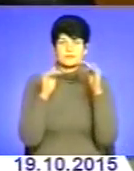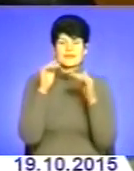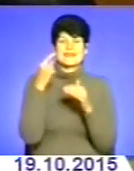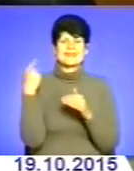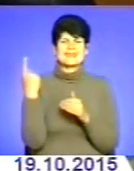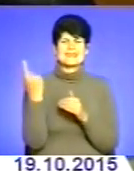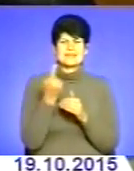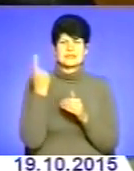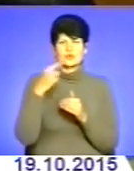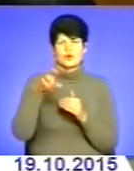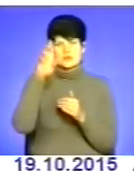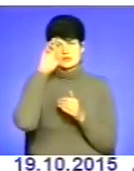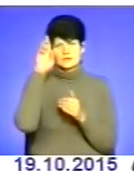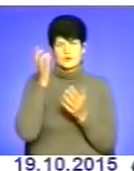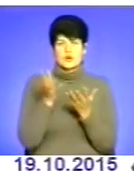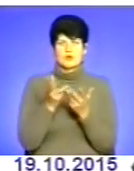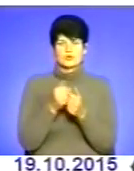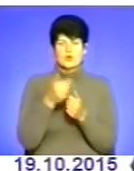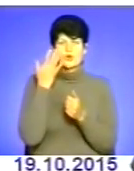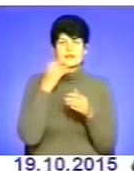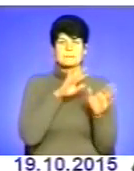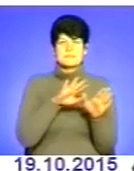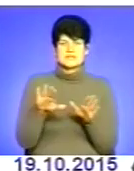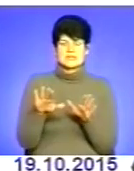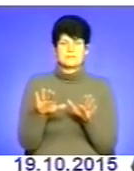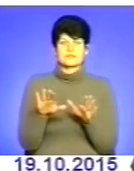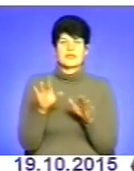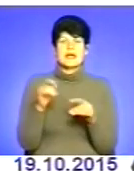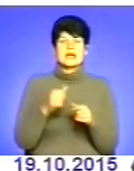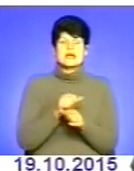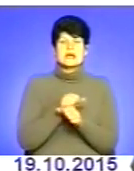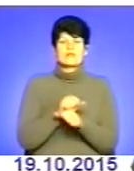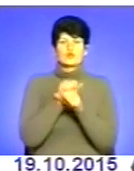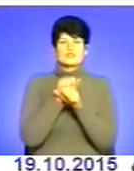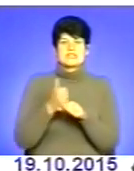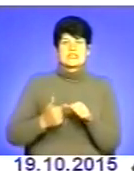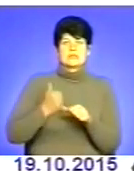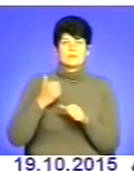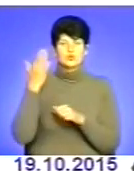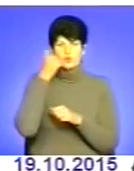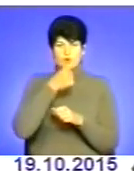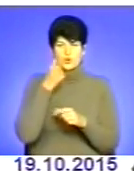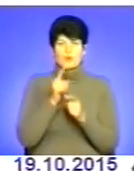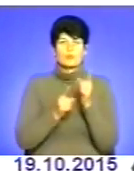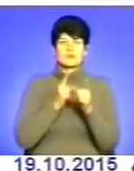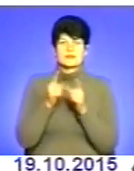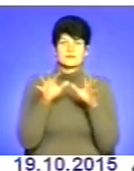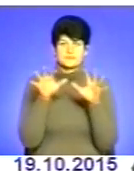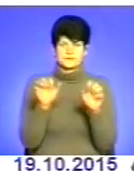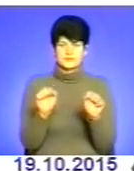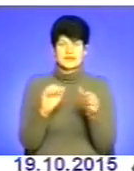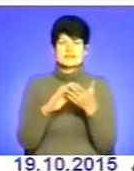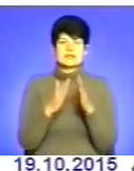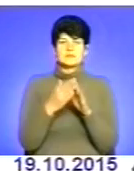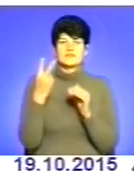казначейського рахунку Коли після революції гідності минулого року змінилася влада Станом на